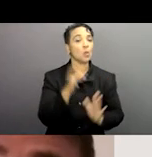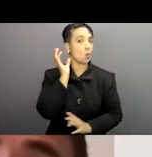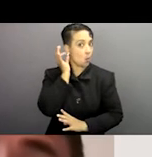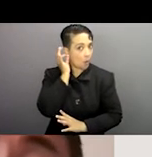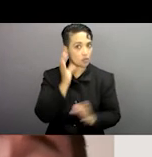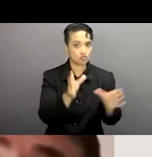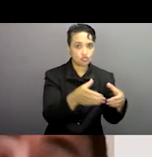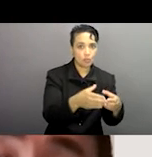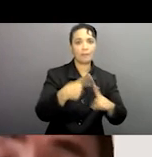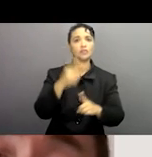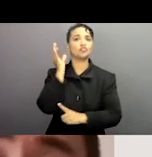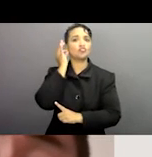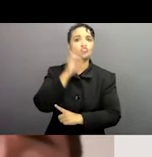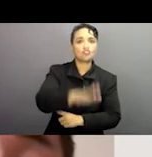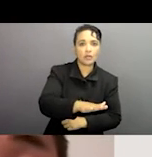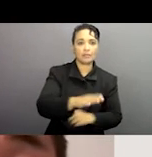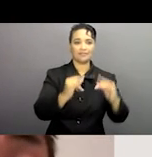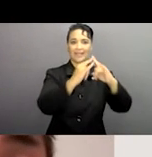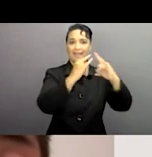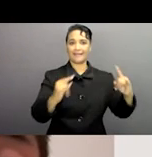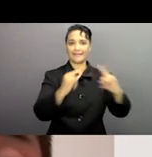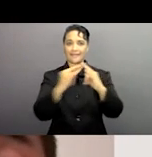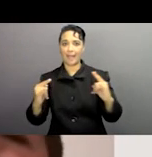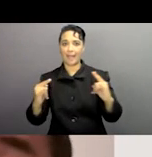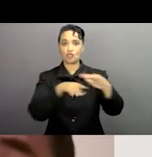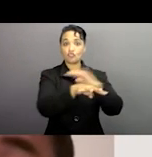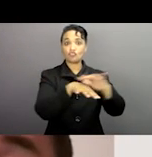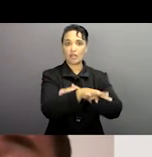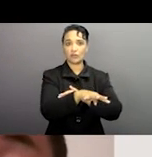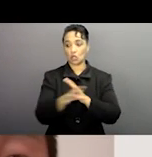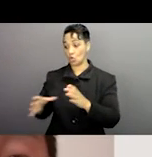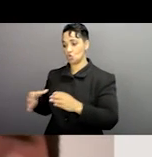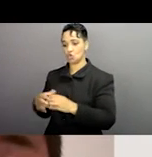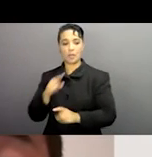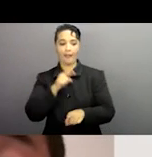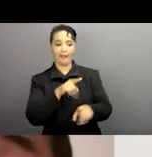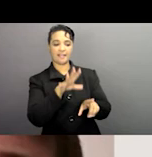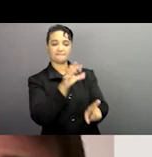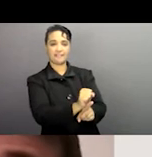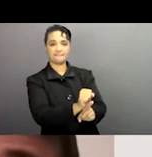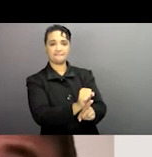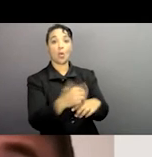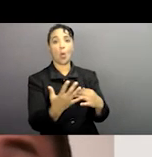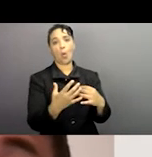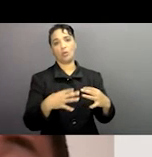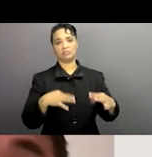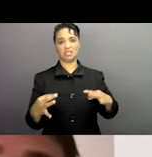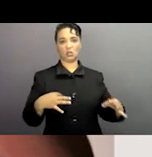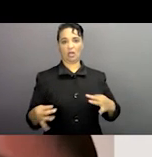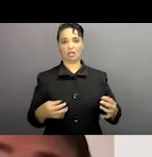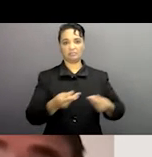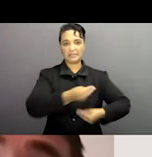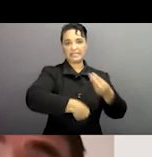évidences en ce qui concerne les enfants les femmes dans des camps de réfugiés qui sont exploitées